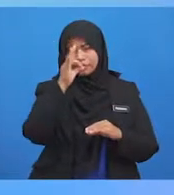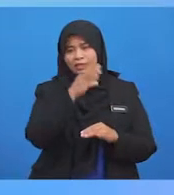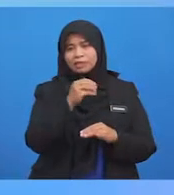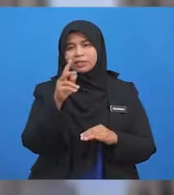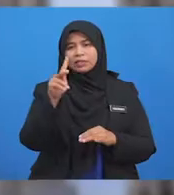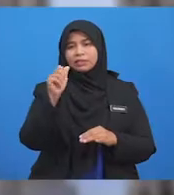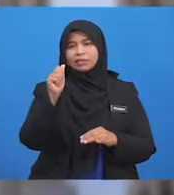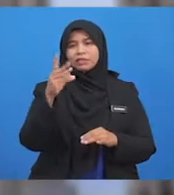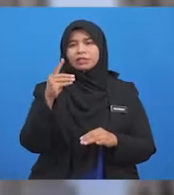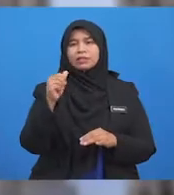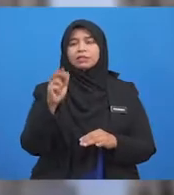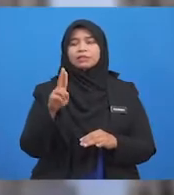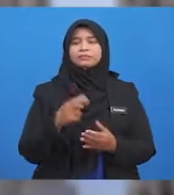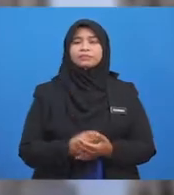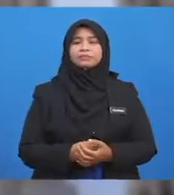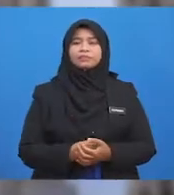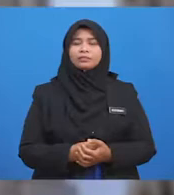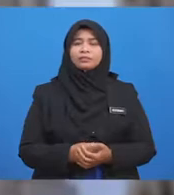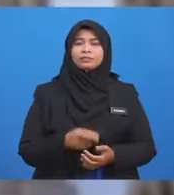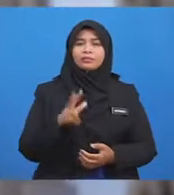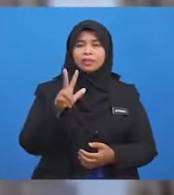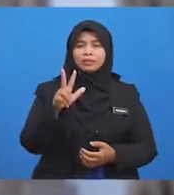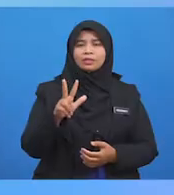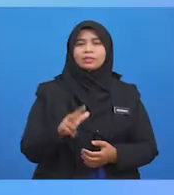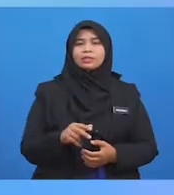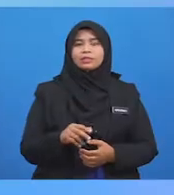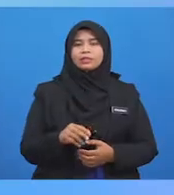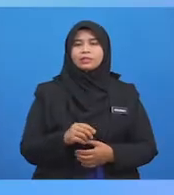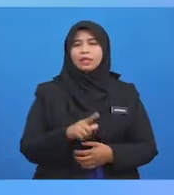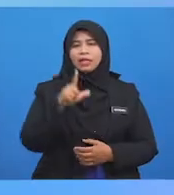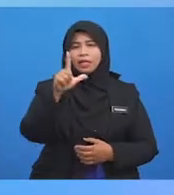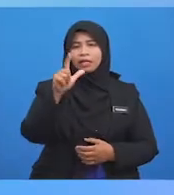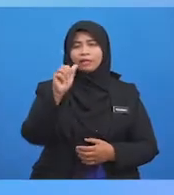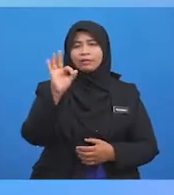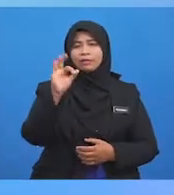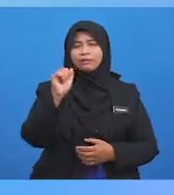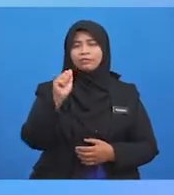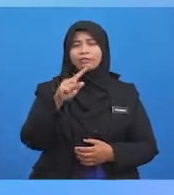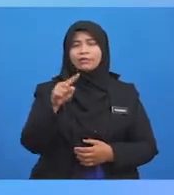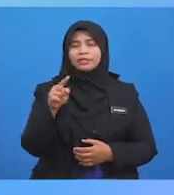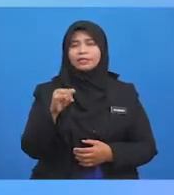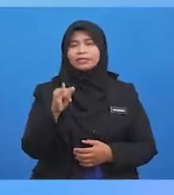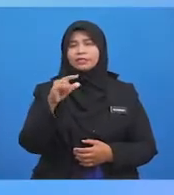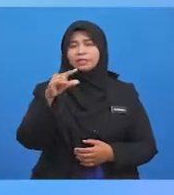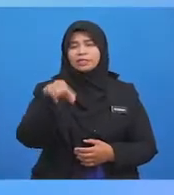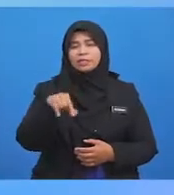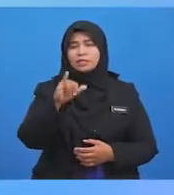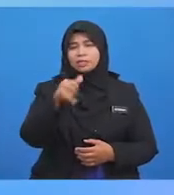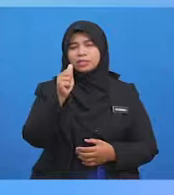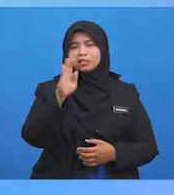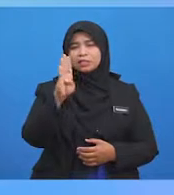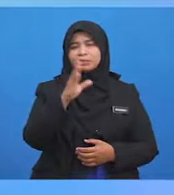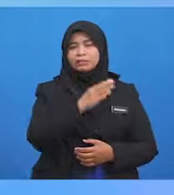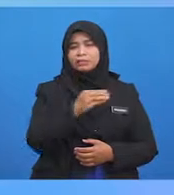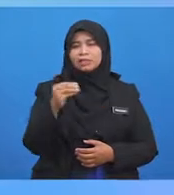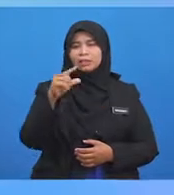Rukun yang ketiga pula ialah Sirah Iaitu lafaz Ijab dan qabul Lafaz